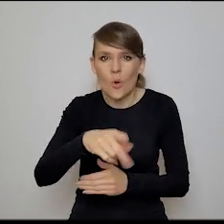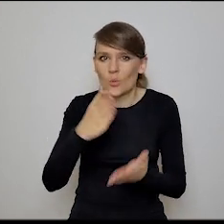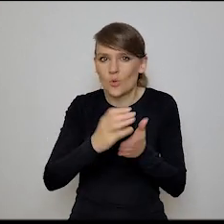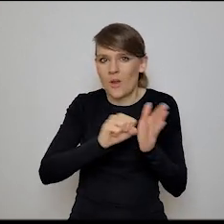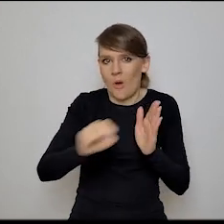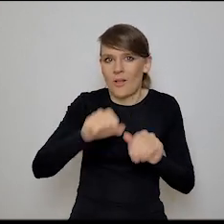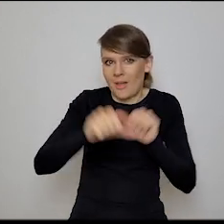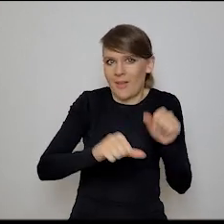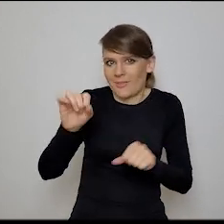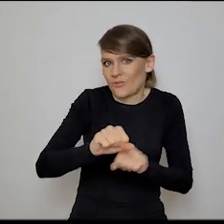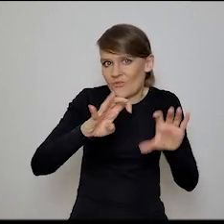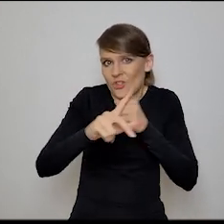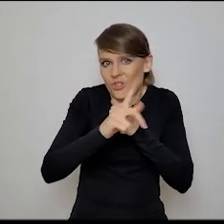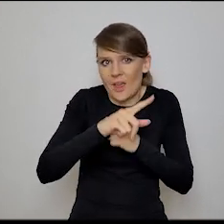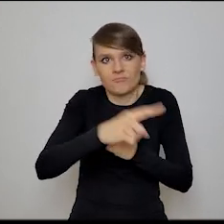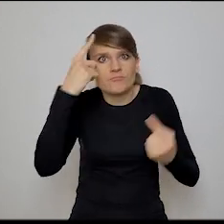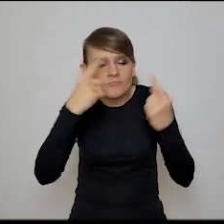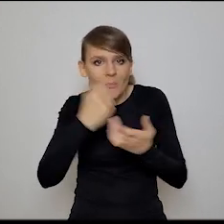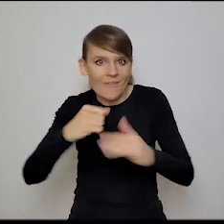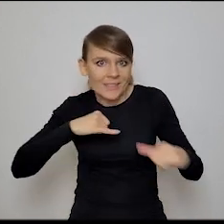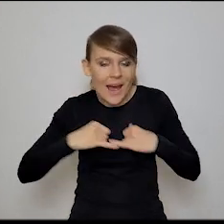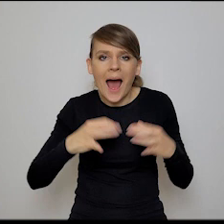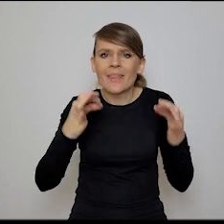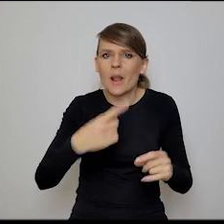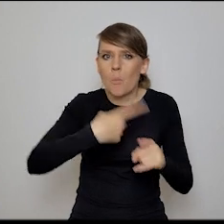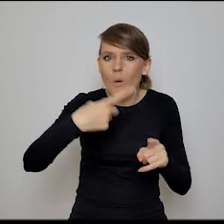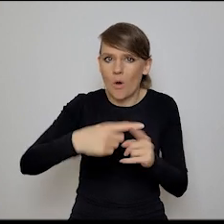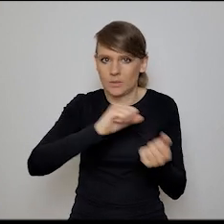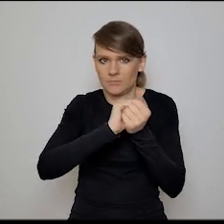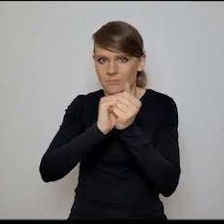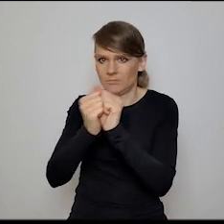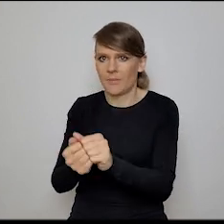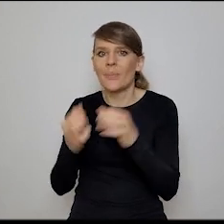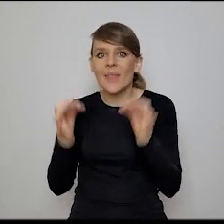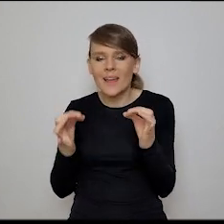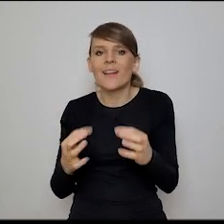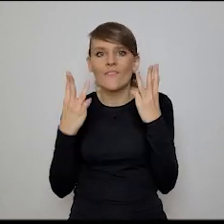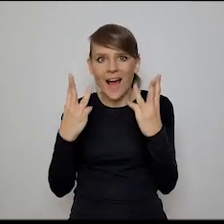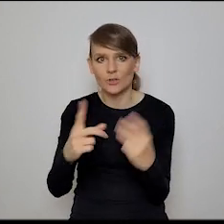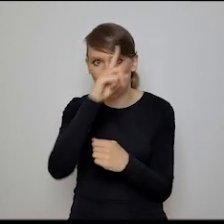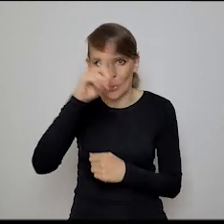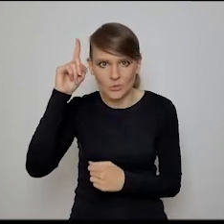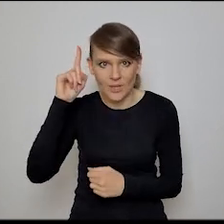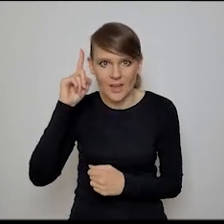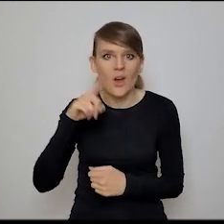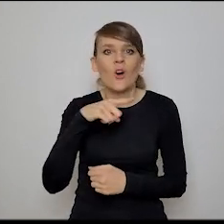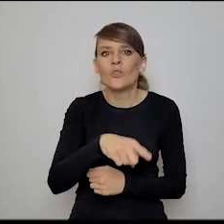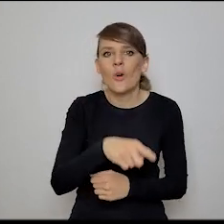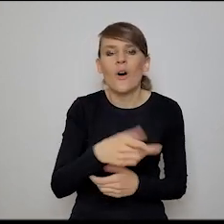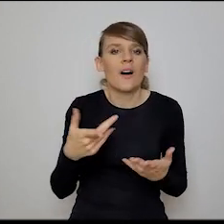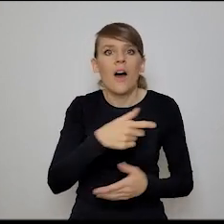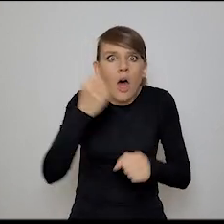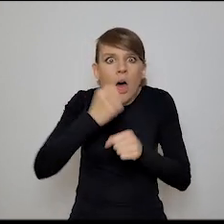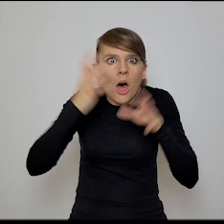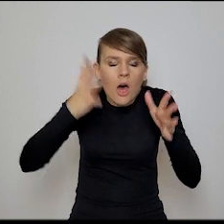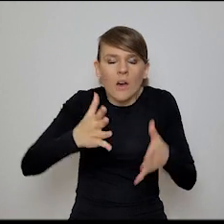70., a dzisiaj powoli to się rozpada, że dzisiaj jednak ten współczynnik ludzki, to znaczy, że właśnie to kosztuje nie tylko wypalenie,